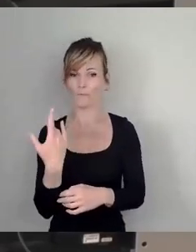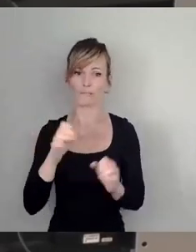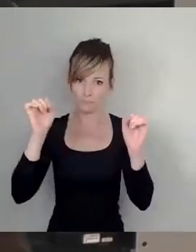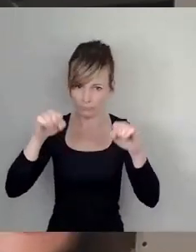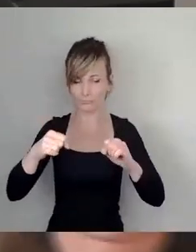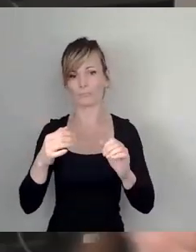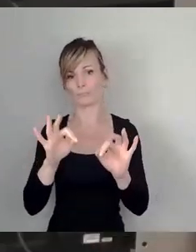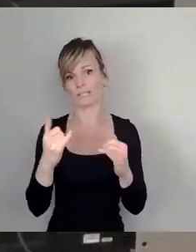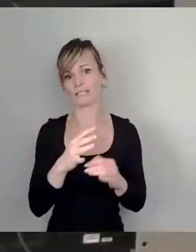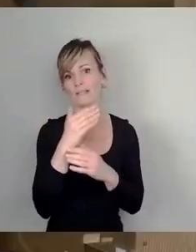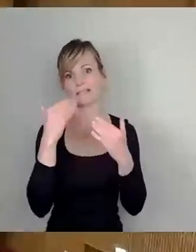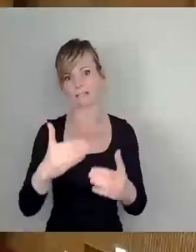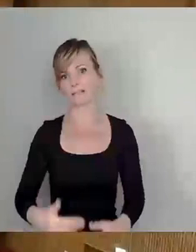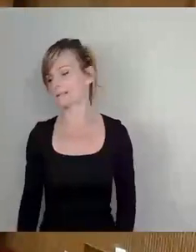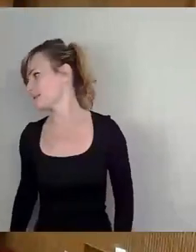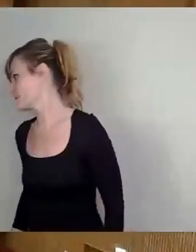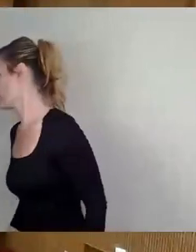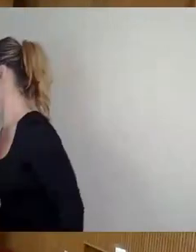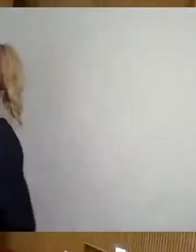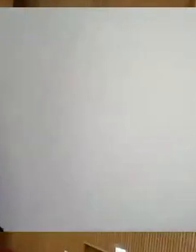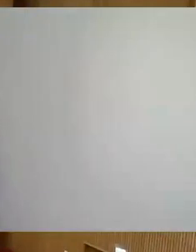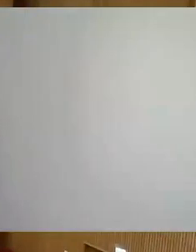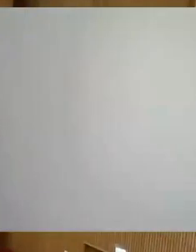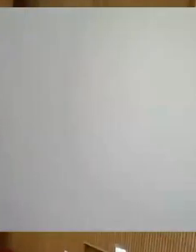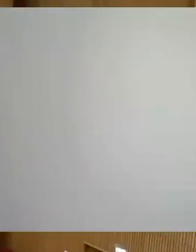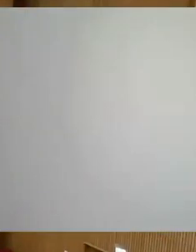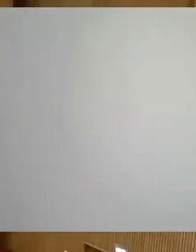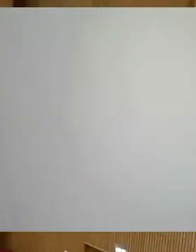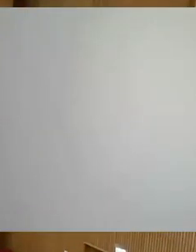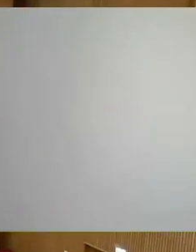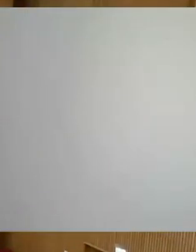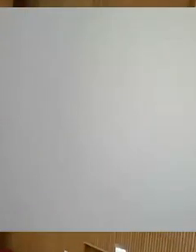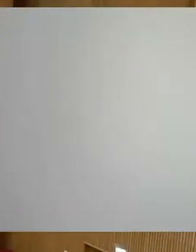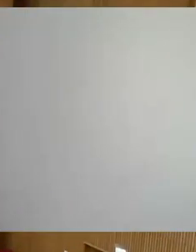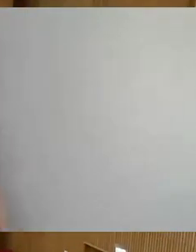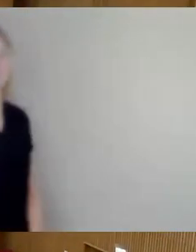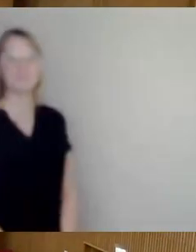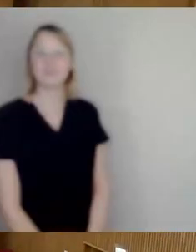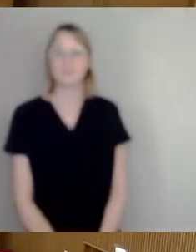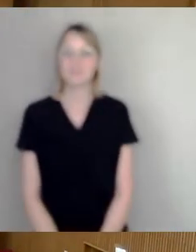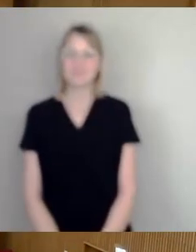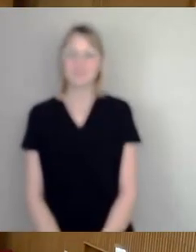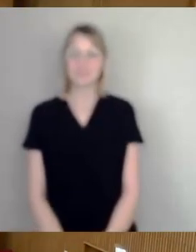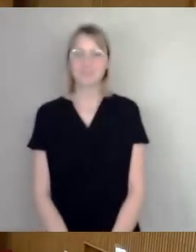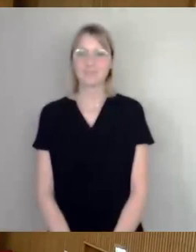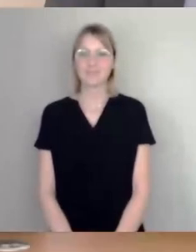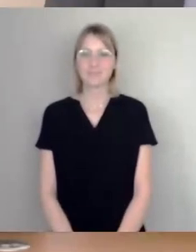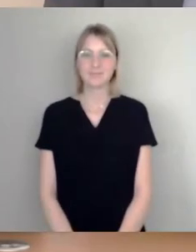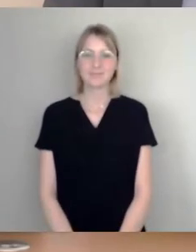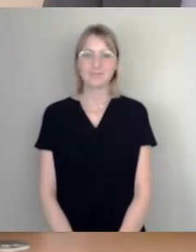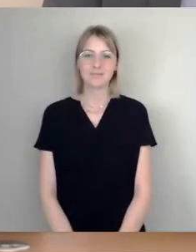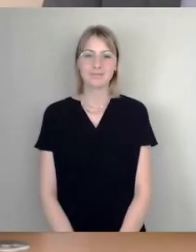Vielen Dank. So, damit steigen wir ein in die Fraktionsrunde. Freien Wähler, freie Bürger beginnen. Herr Genschmer, bitte.